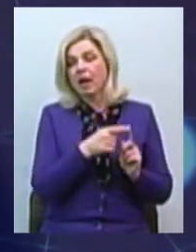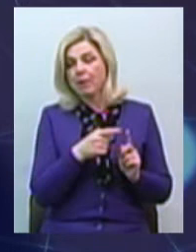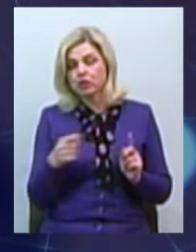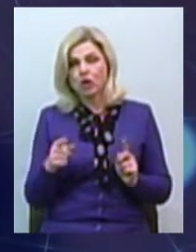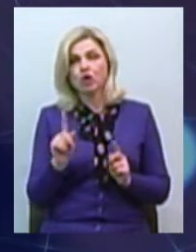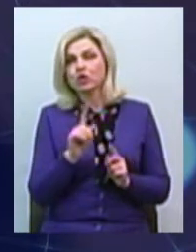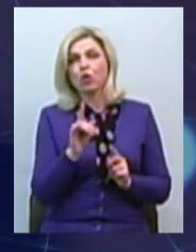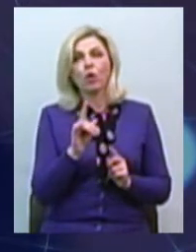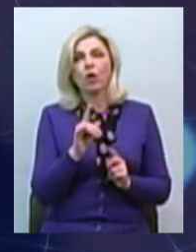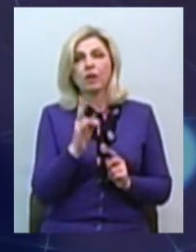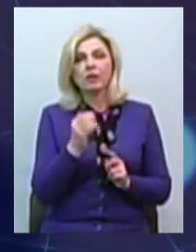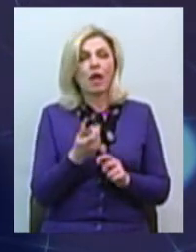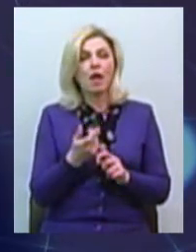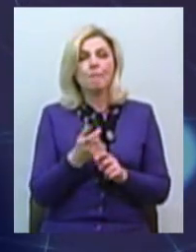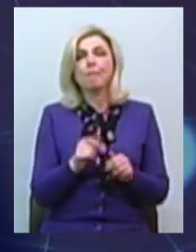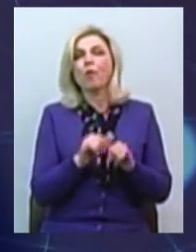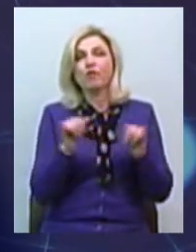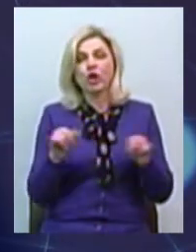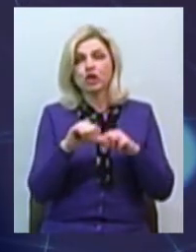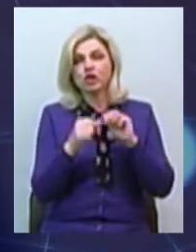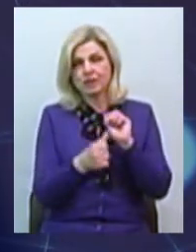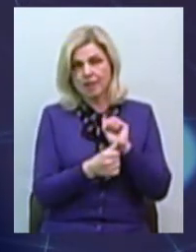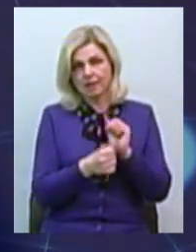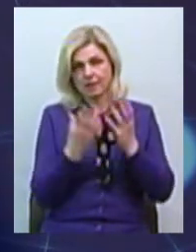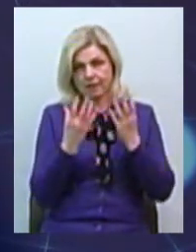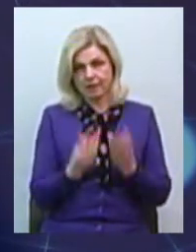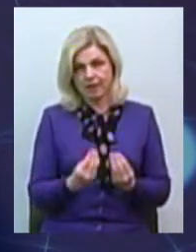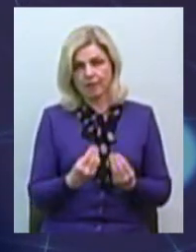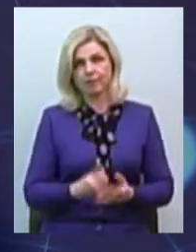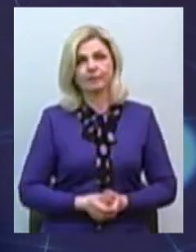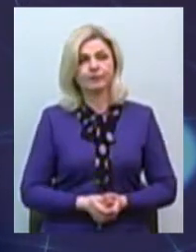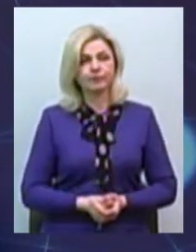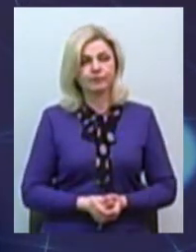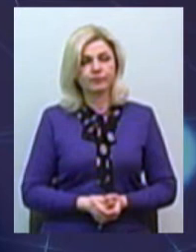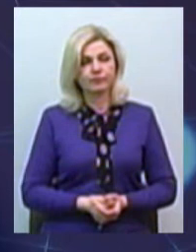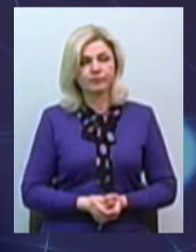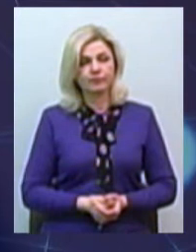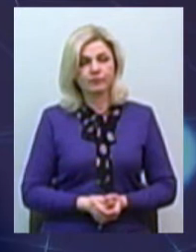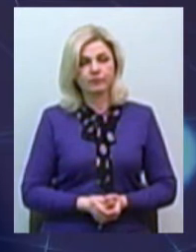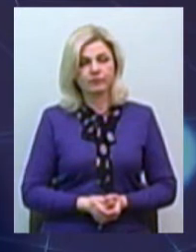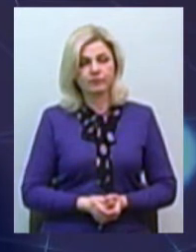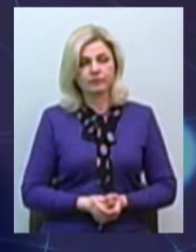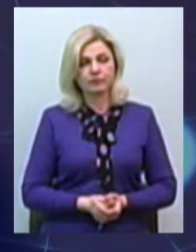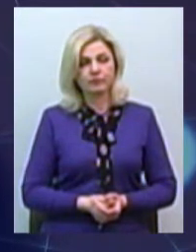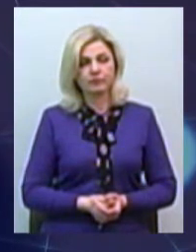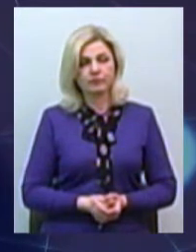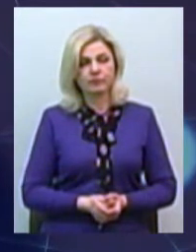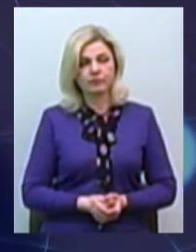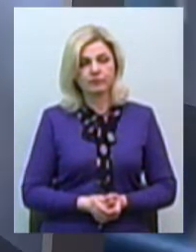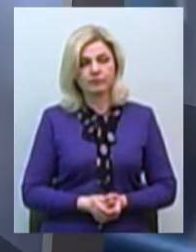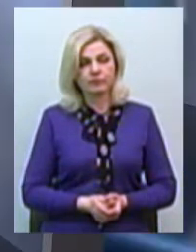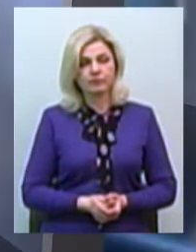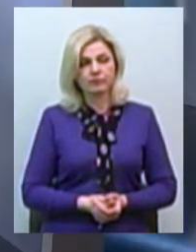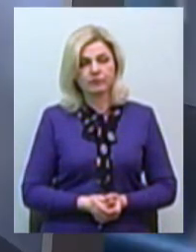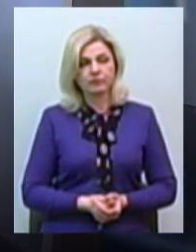не перевіщує 16 календарних днів та не пізніше 7 днів після закінчення того терміну і періоду, за який здійснюється виплата.